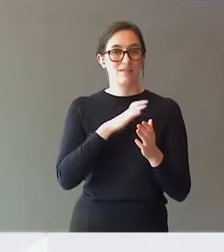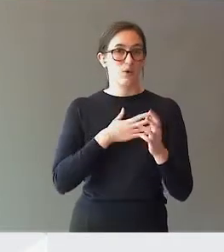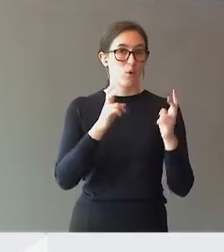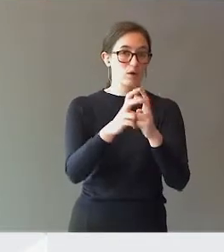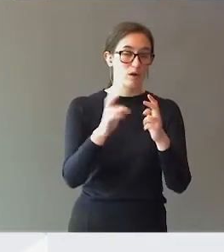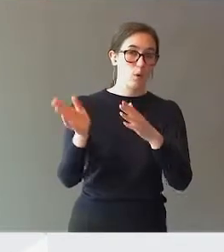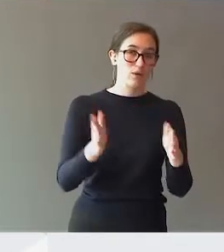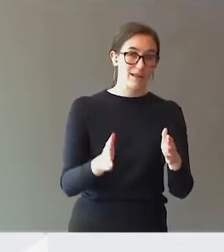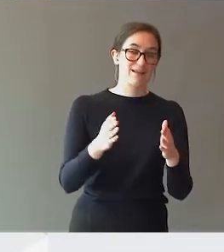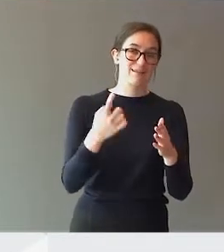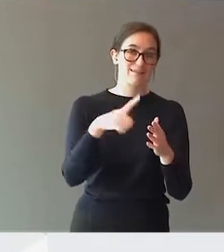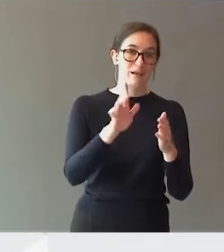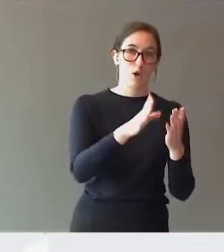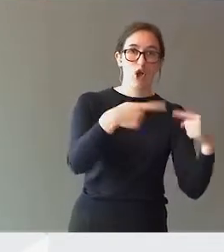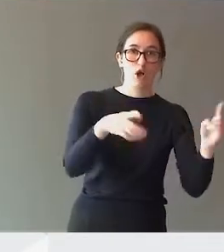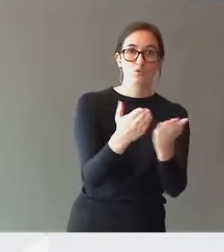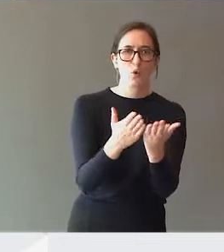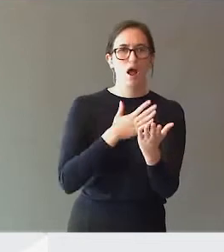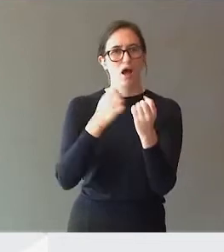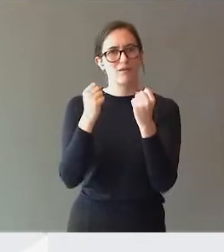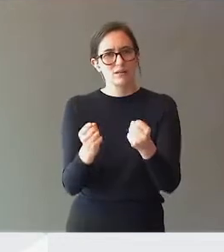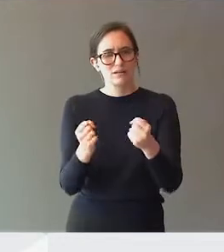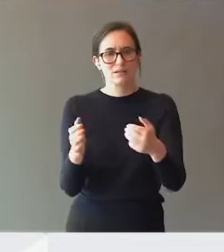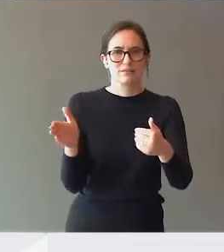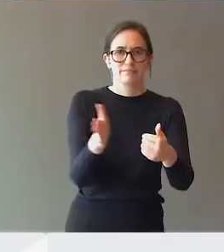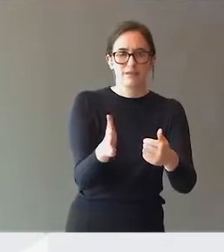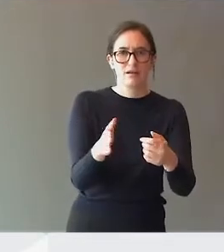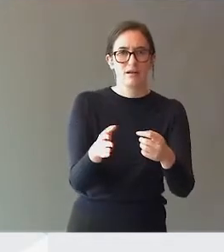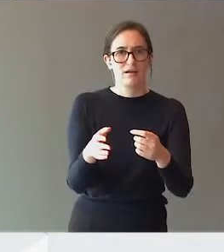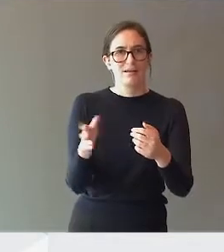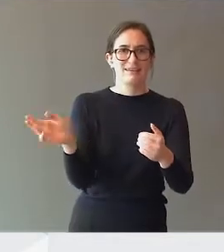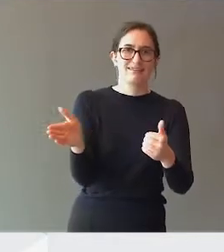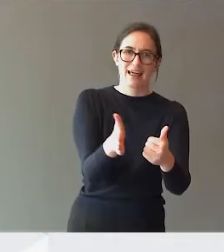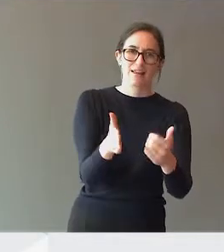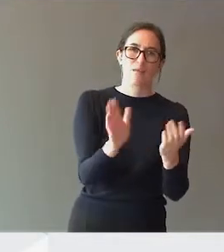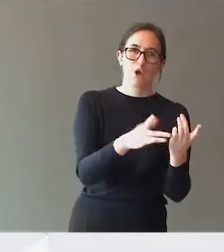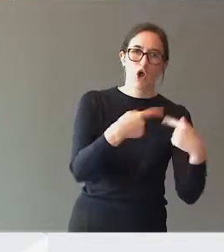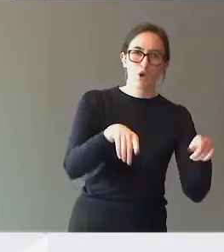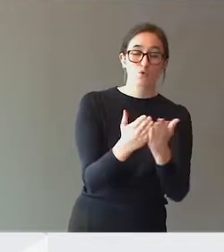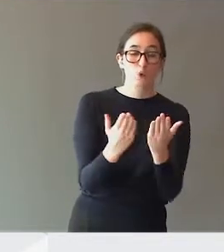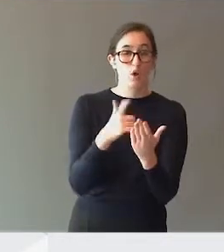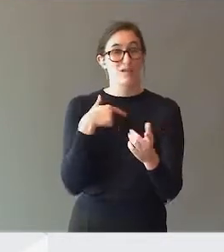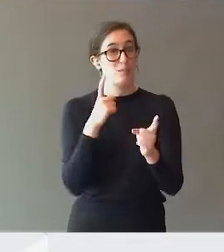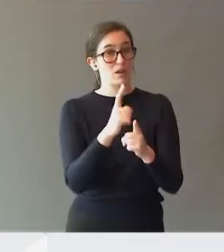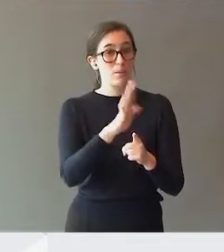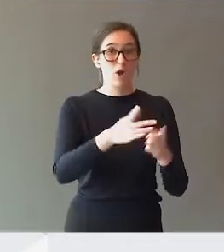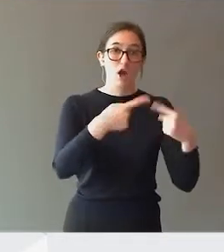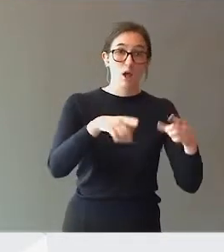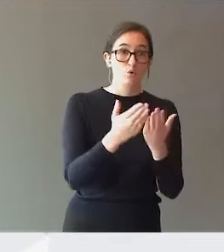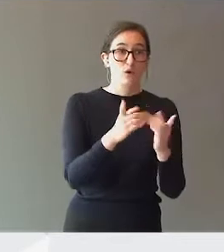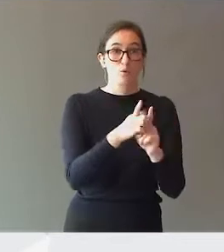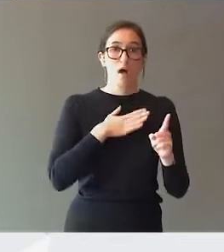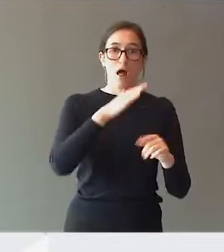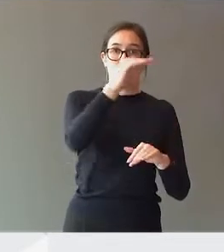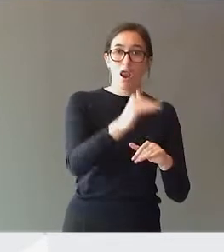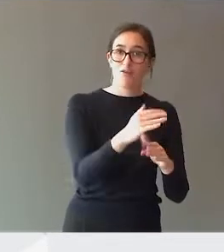gjør jo at vi allerede er tett på barnehagen og skolen. Og vi møter barnehage og skole med lav bemanning, mye sykefravær,